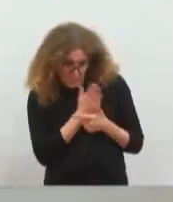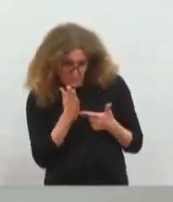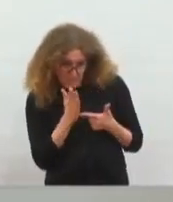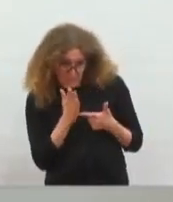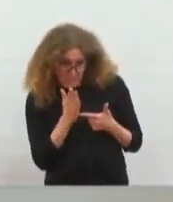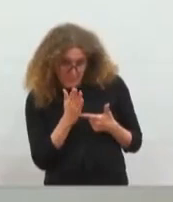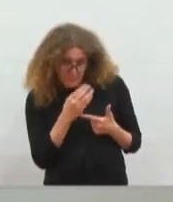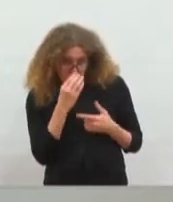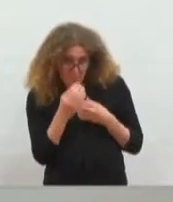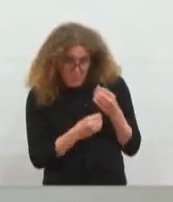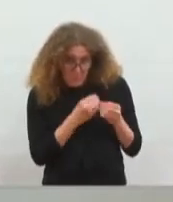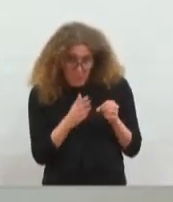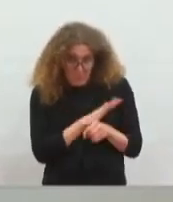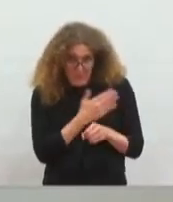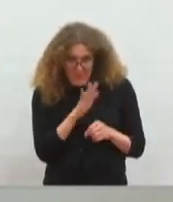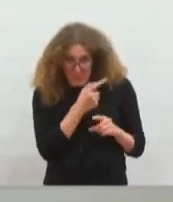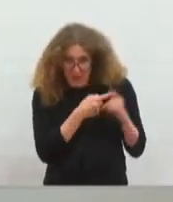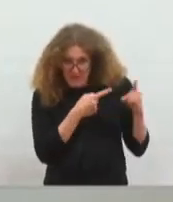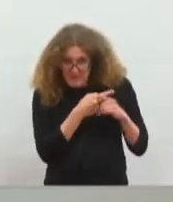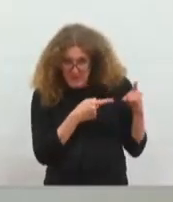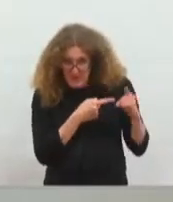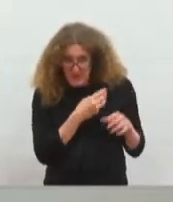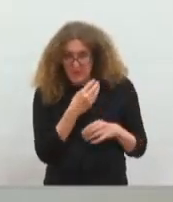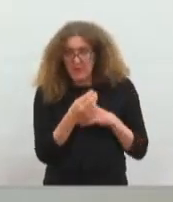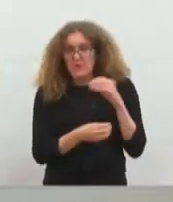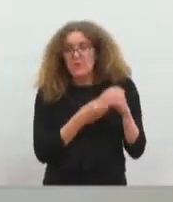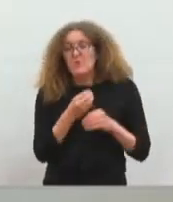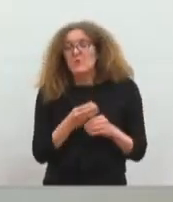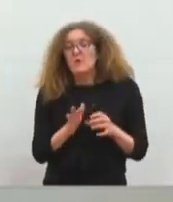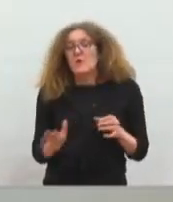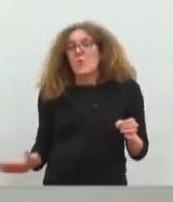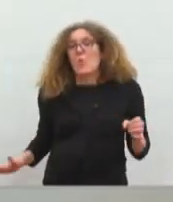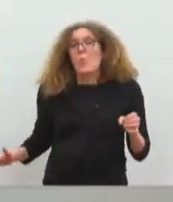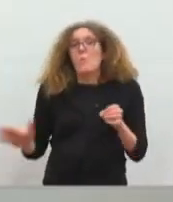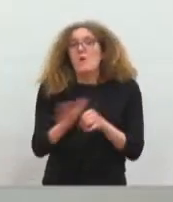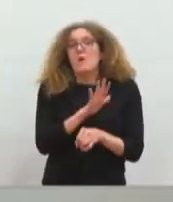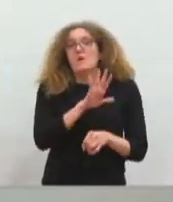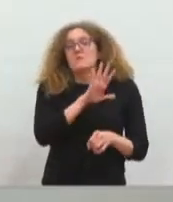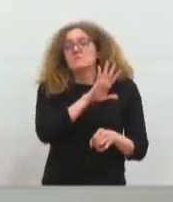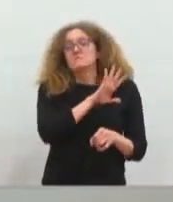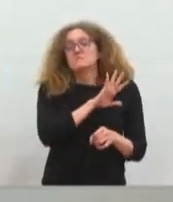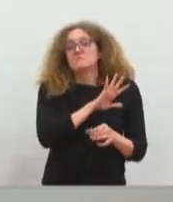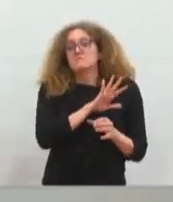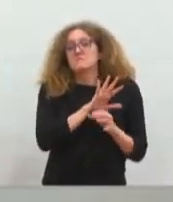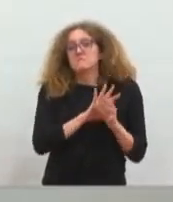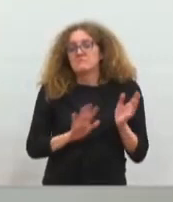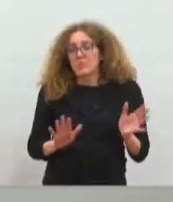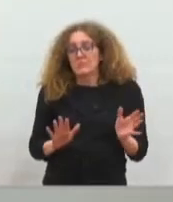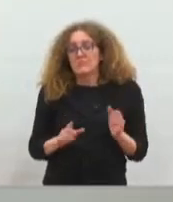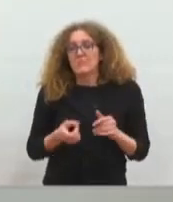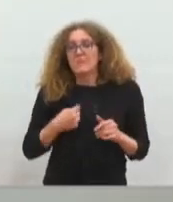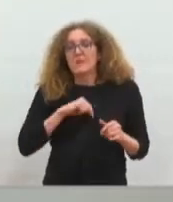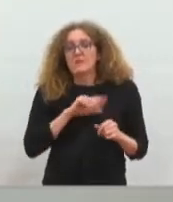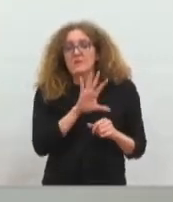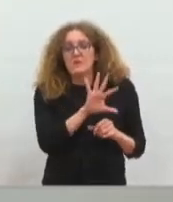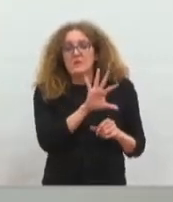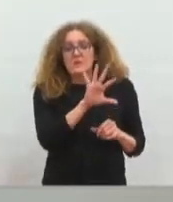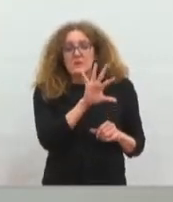partielle quelque part et une régie complète qui prendrait la totalité des choses. Donc, nous avons choisi la première